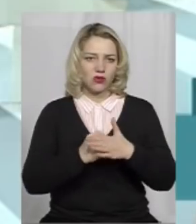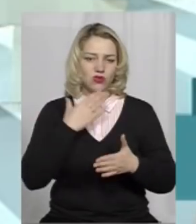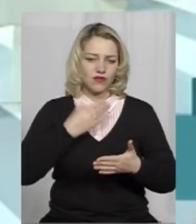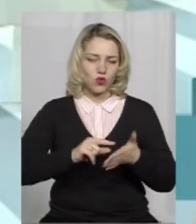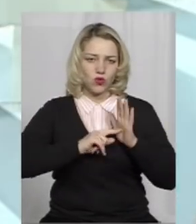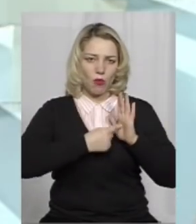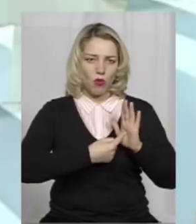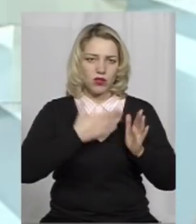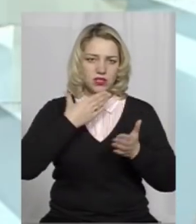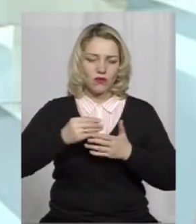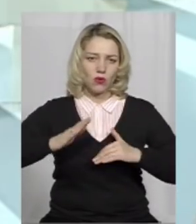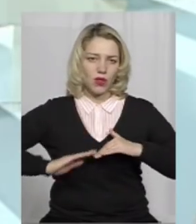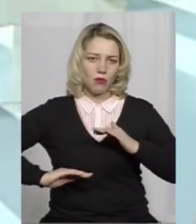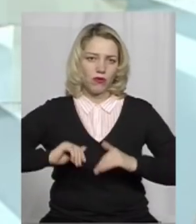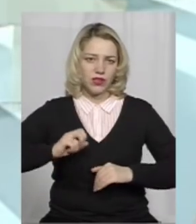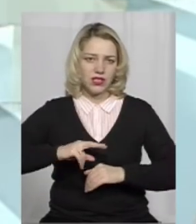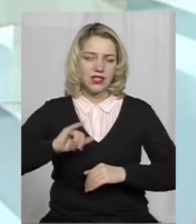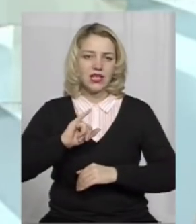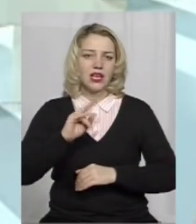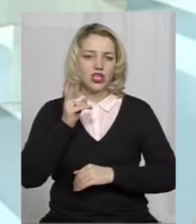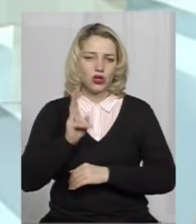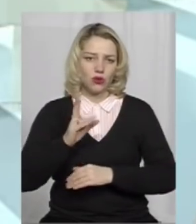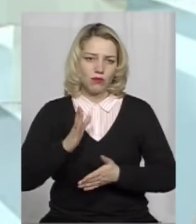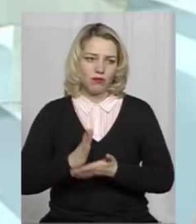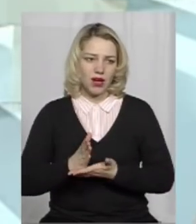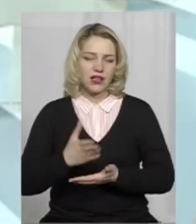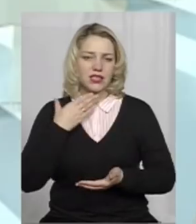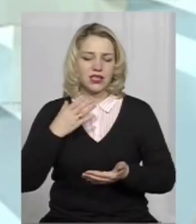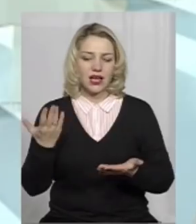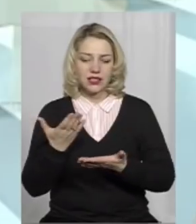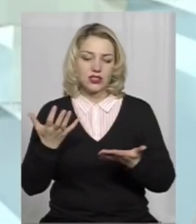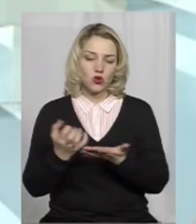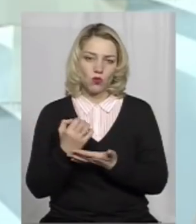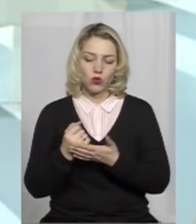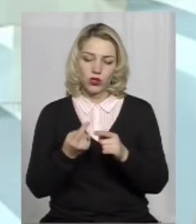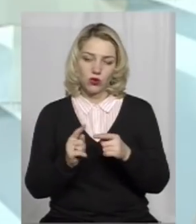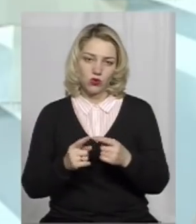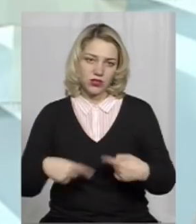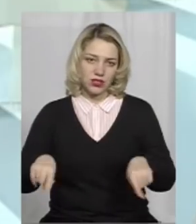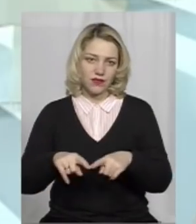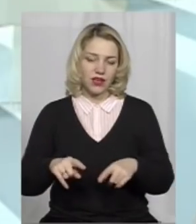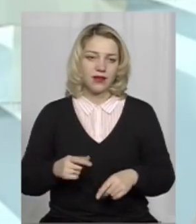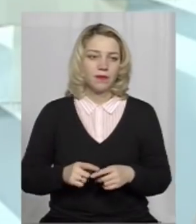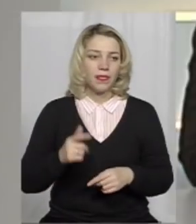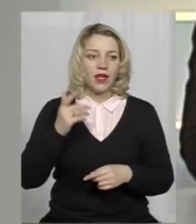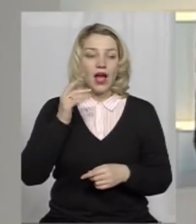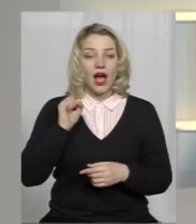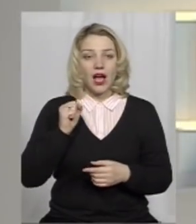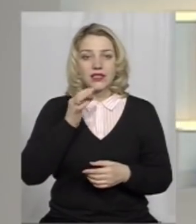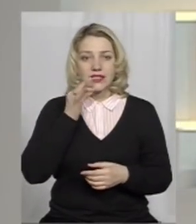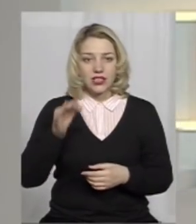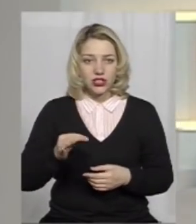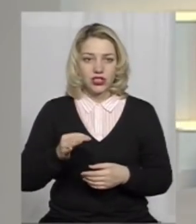наполегливість, свій професіоналізм, і той, хто має якісь певні здобутки в цій реформі. А скажіть, якщо